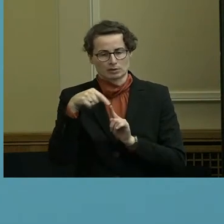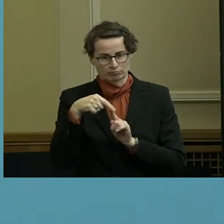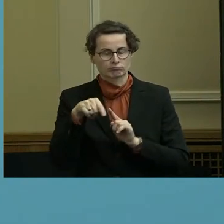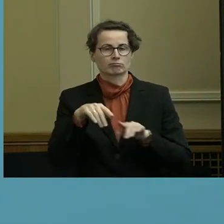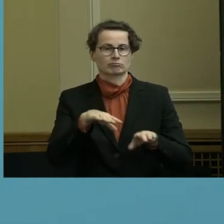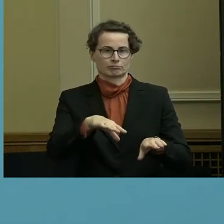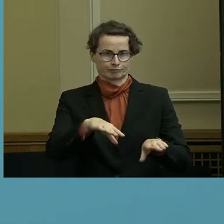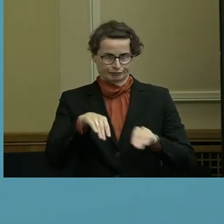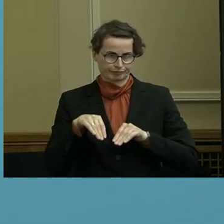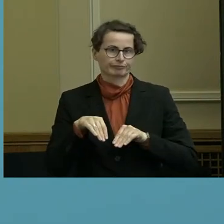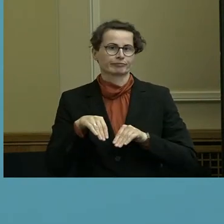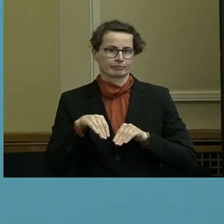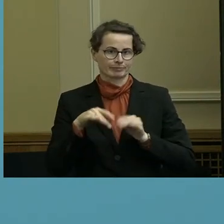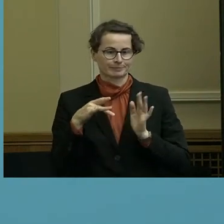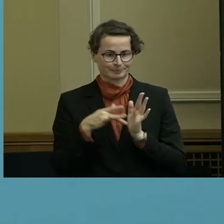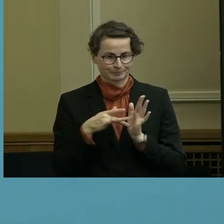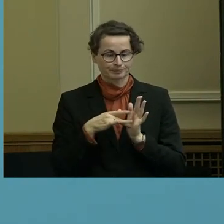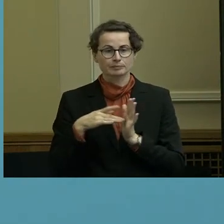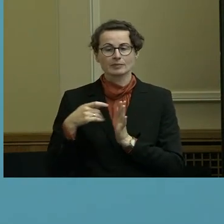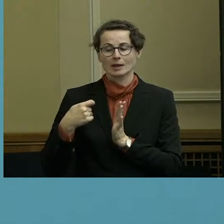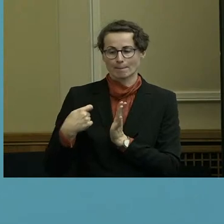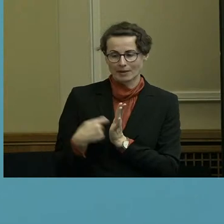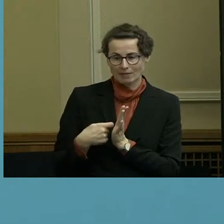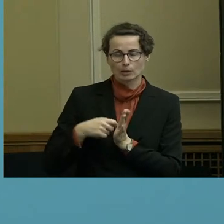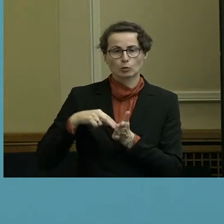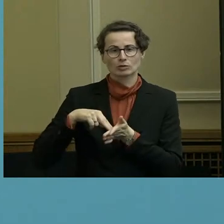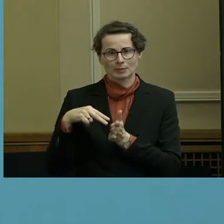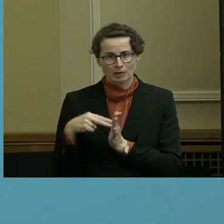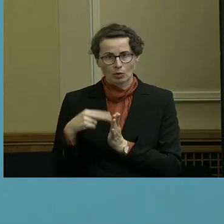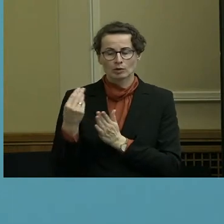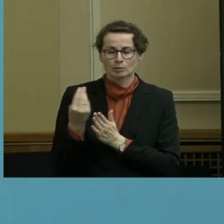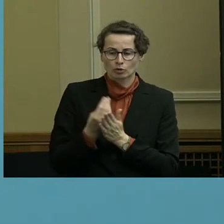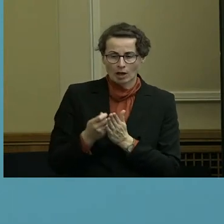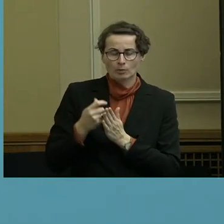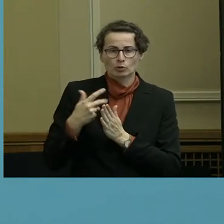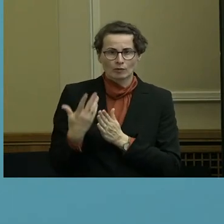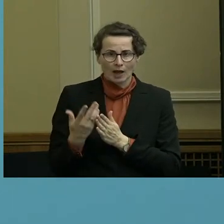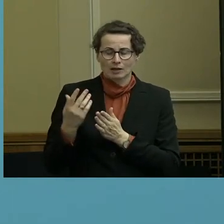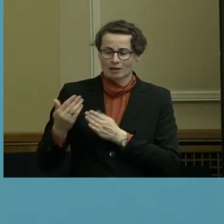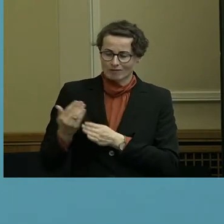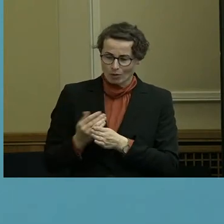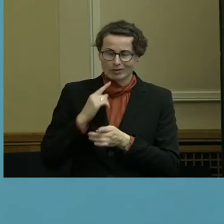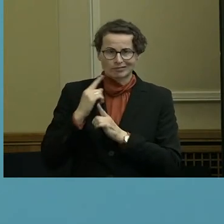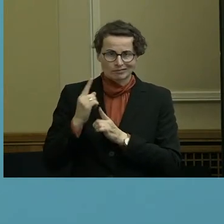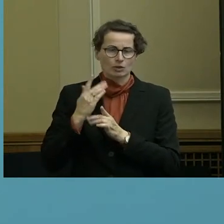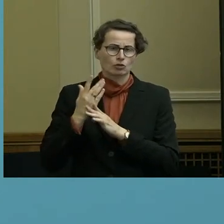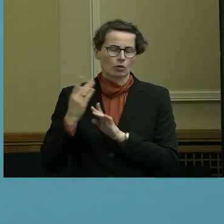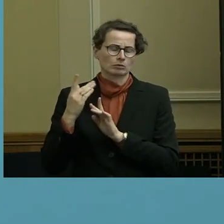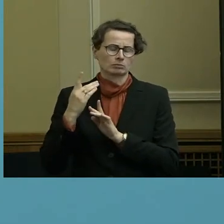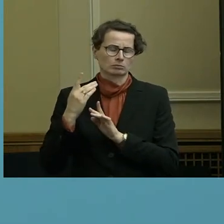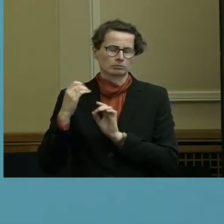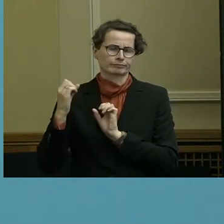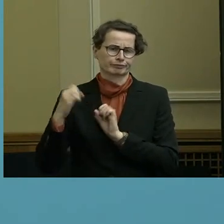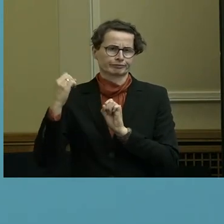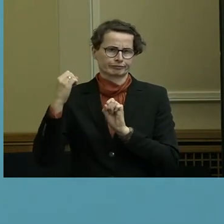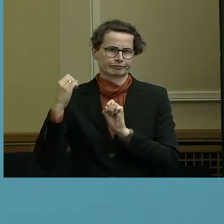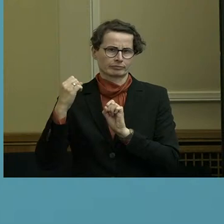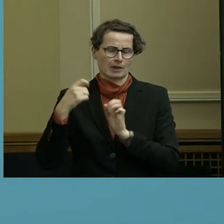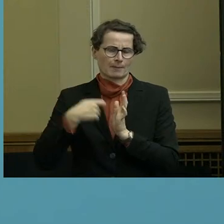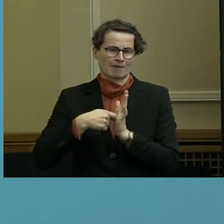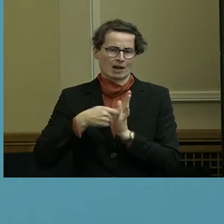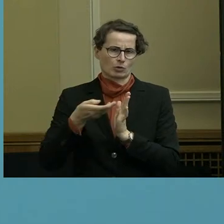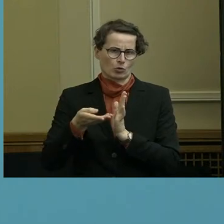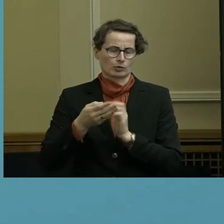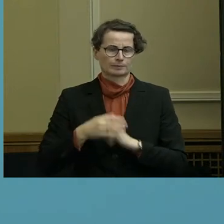weil durch die Beschreibung der Bewertungsmethode bereits eine weitgehende, einvernehmliche Eingrenzung des Bewertungsgegenstandes